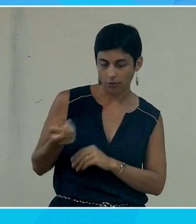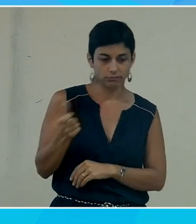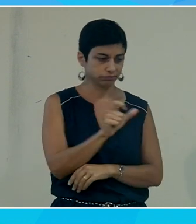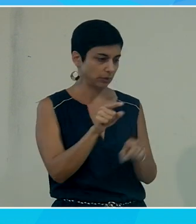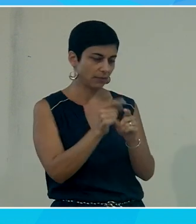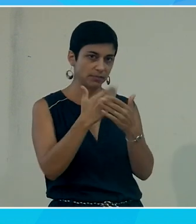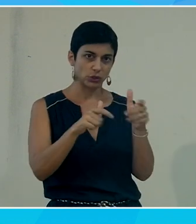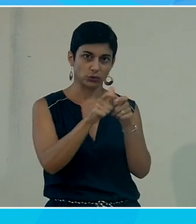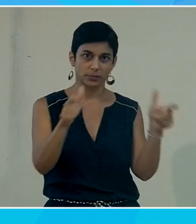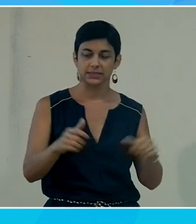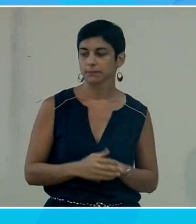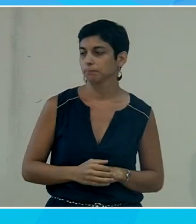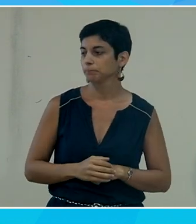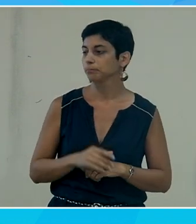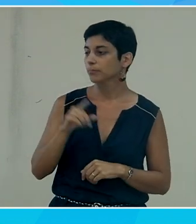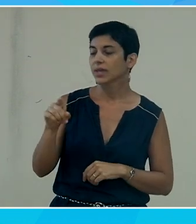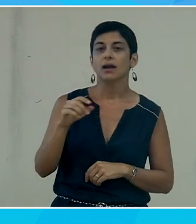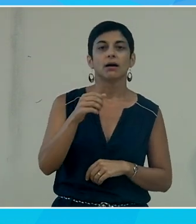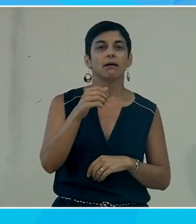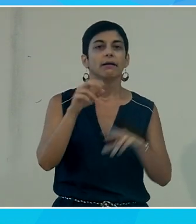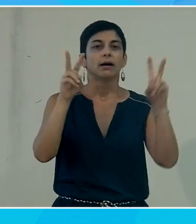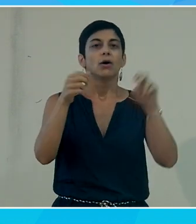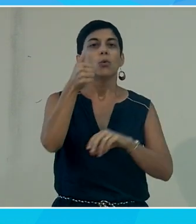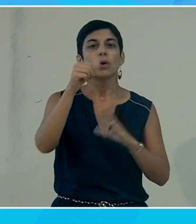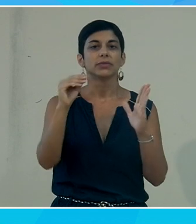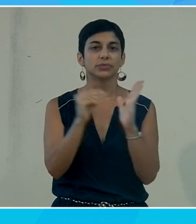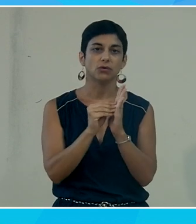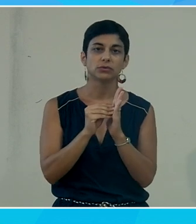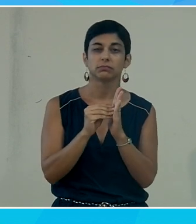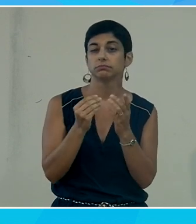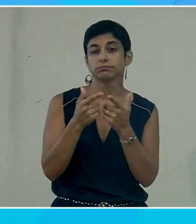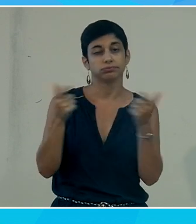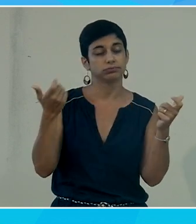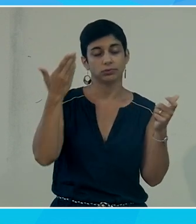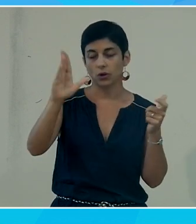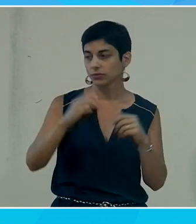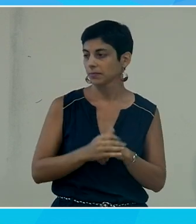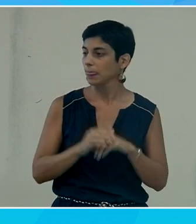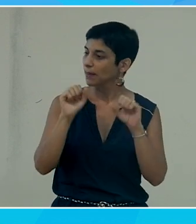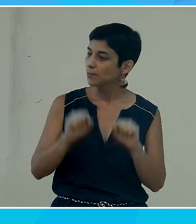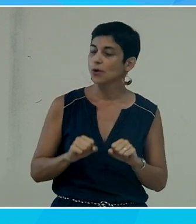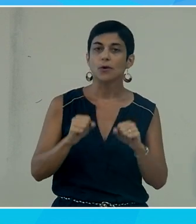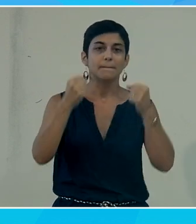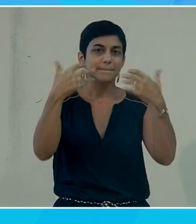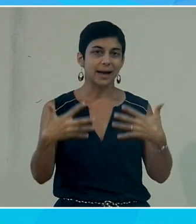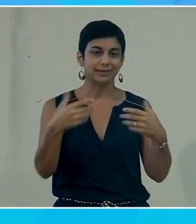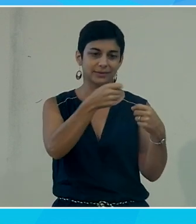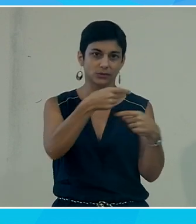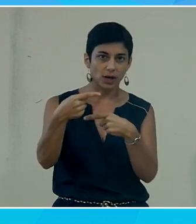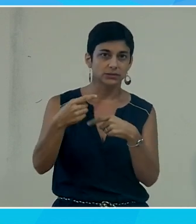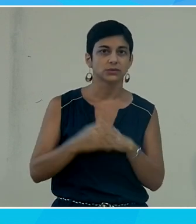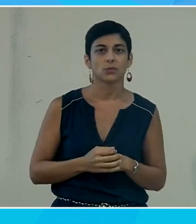alors sur OneNote il y a plein d'autres choses on a la possibilité là il y a par exemple une équation mathématique je vais pouvoir